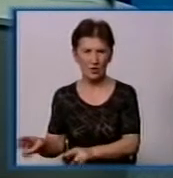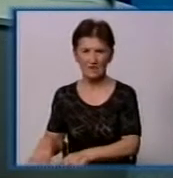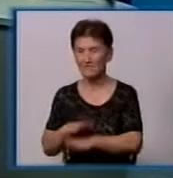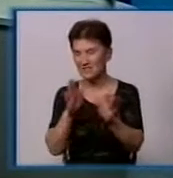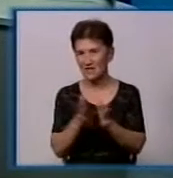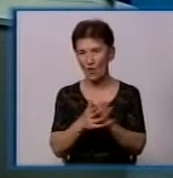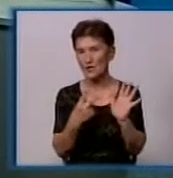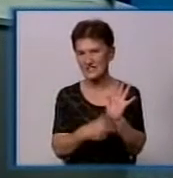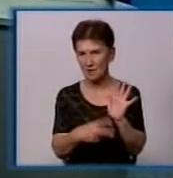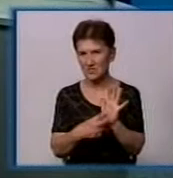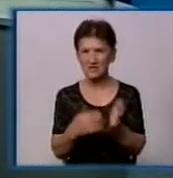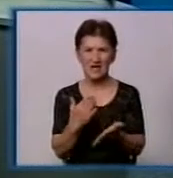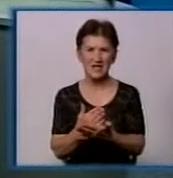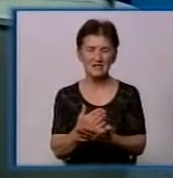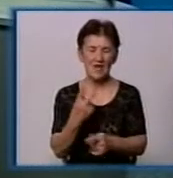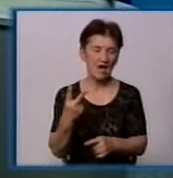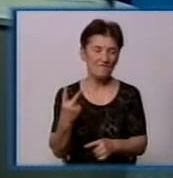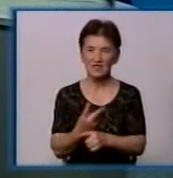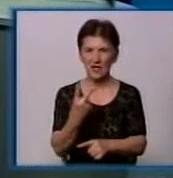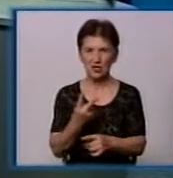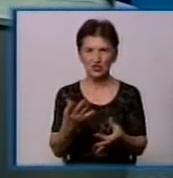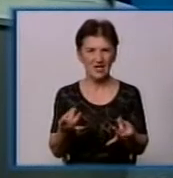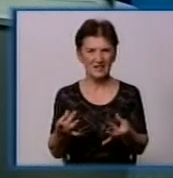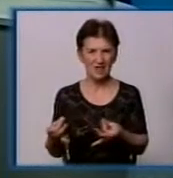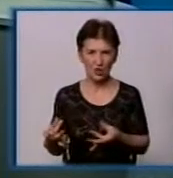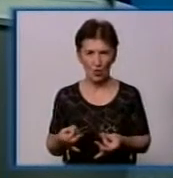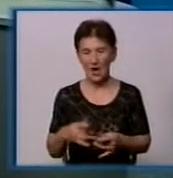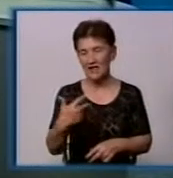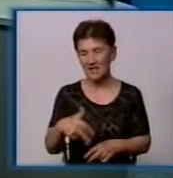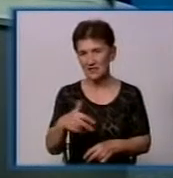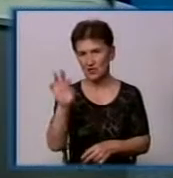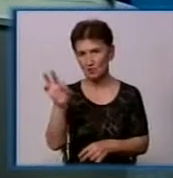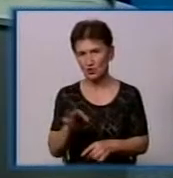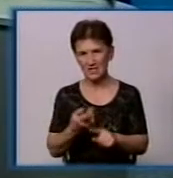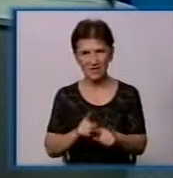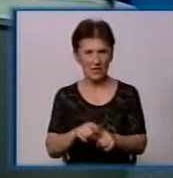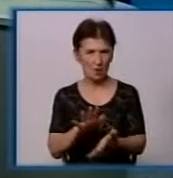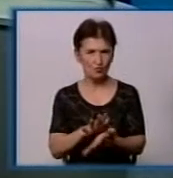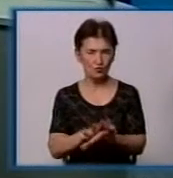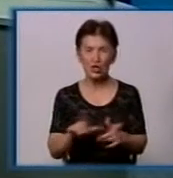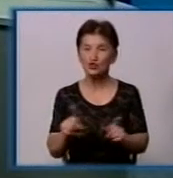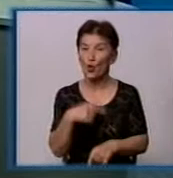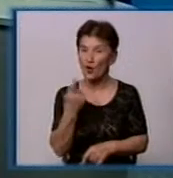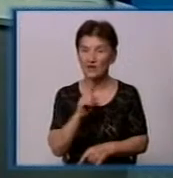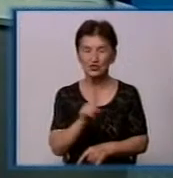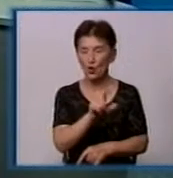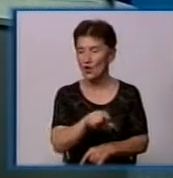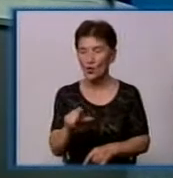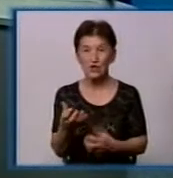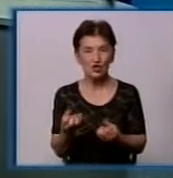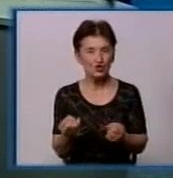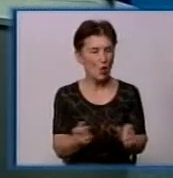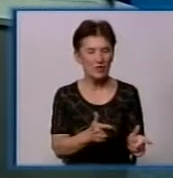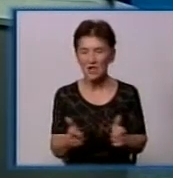з них є вторичне сырье. 30% – це мусор. Що і говорить про те, що люди ще не готові,